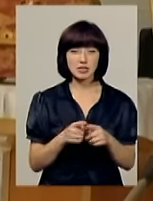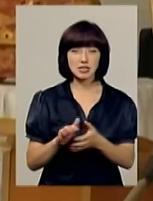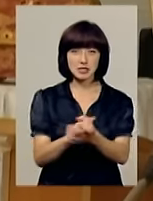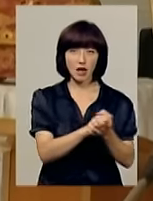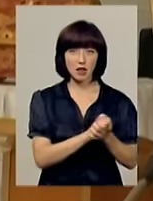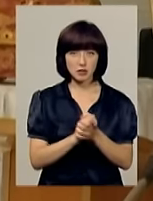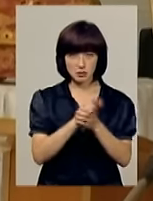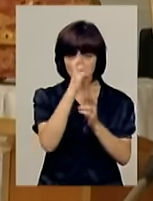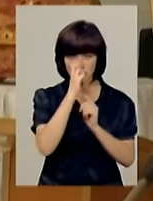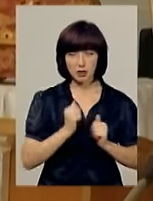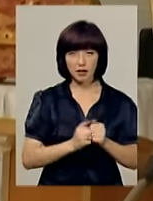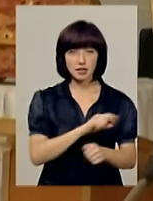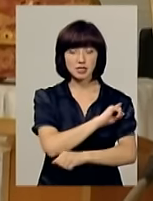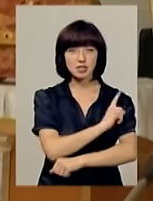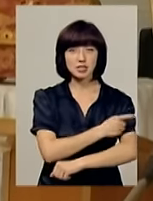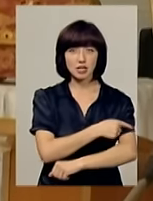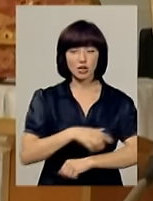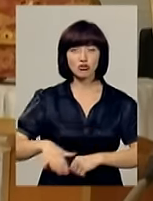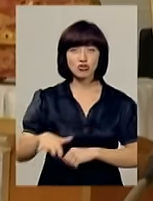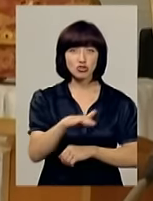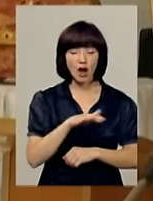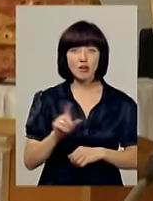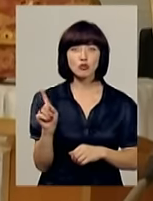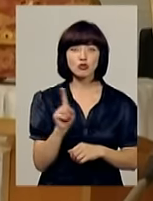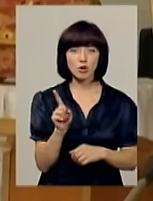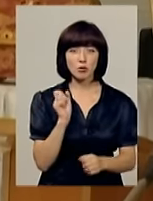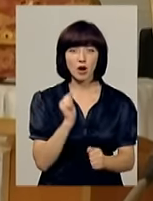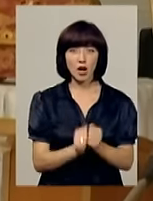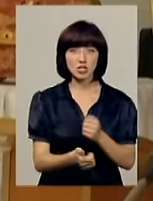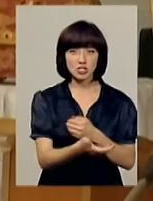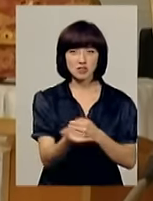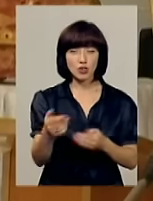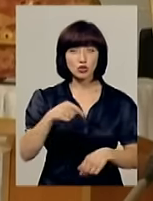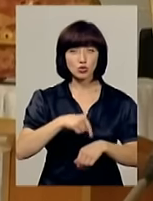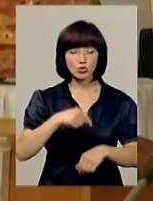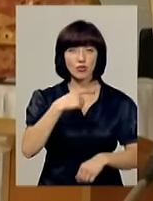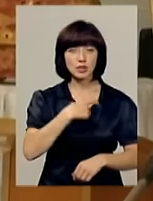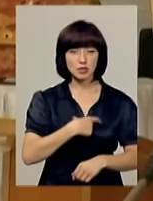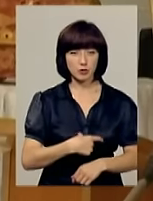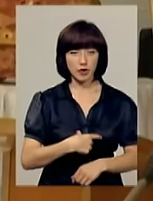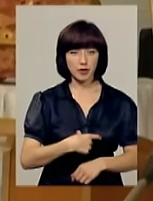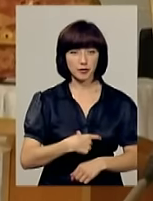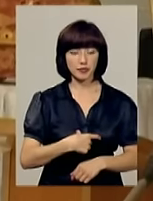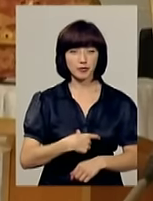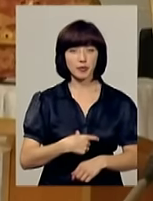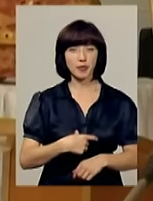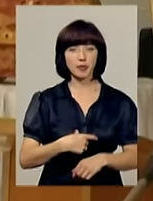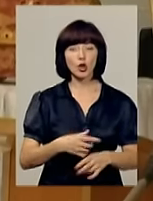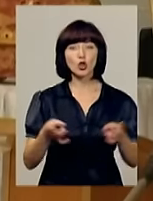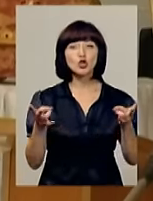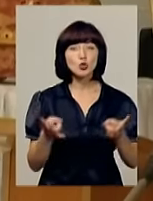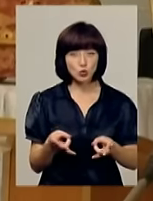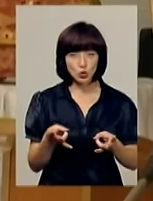країні, в сильній державі, щоб кожен із нас почував себе нужним,